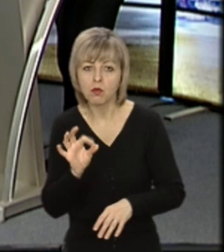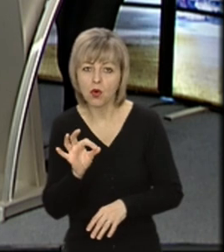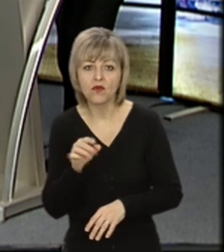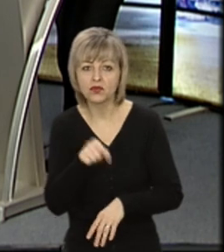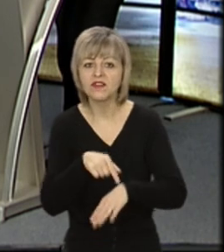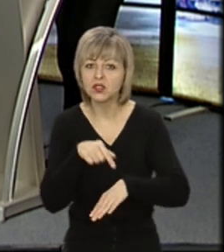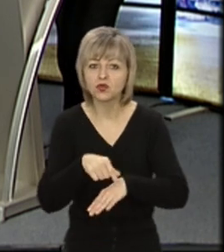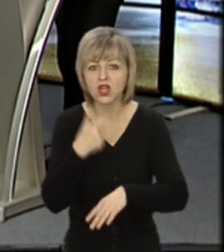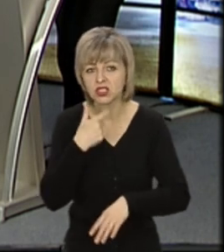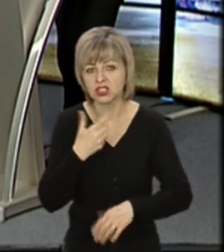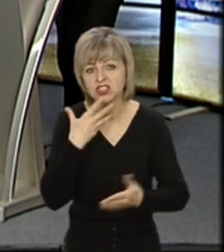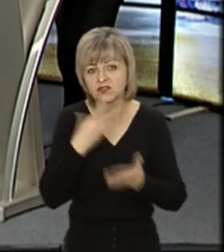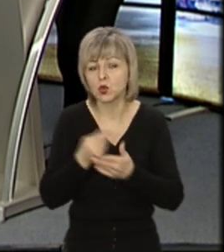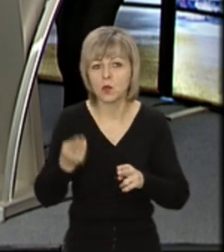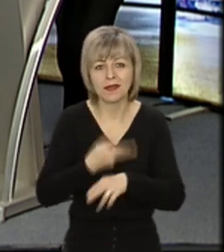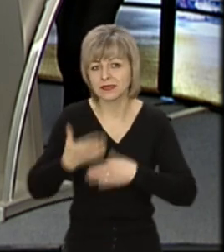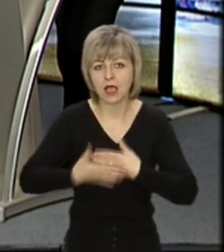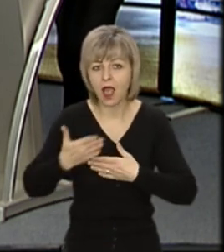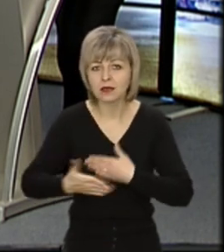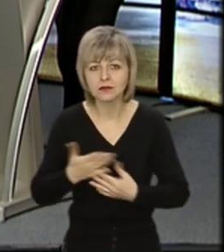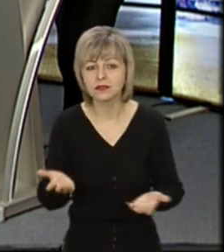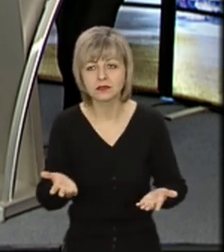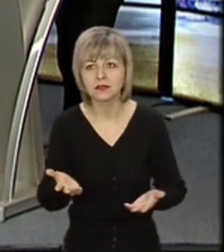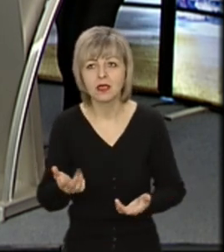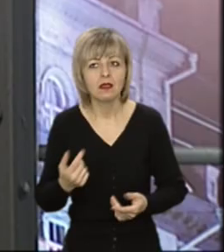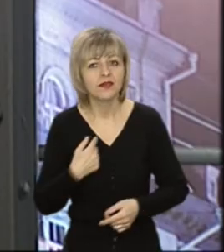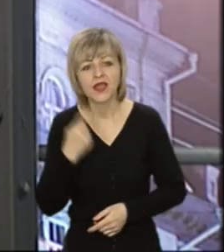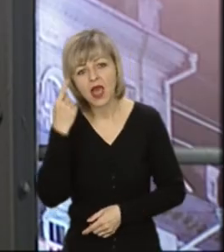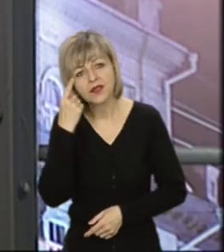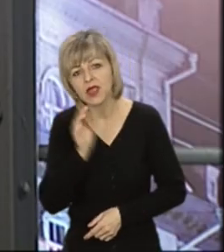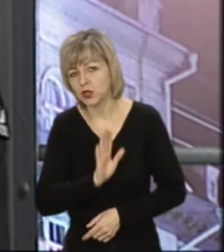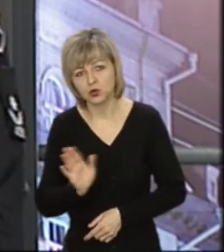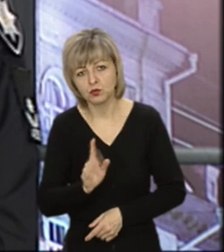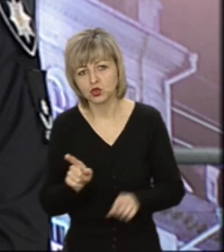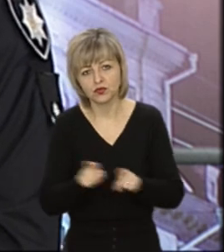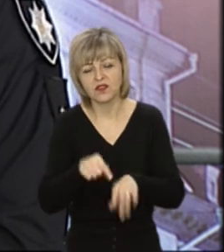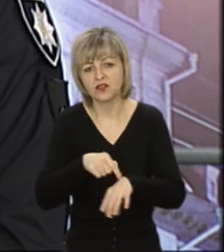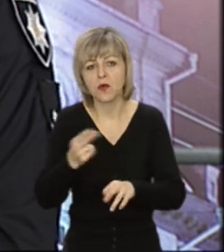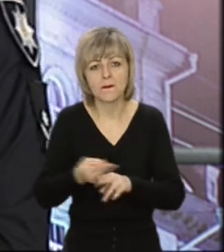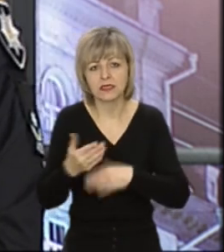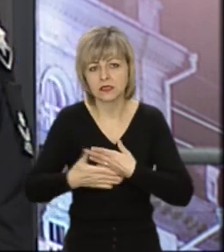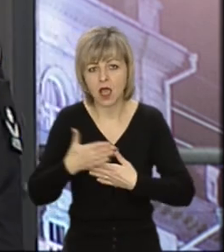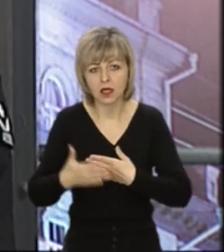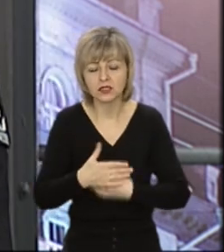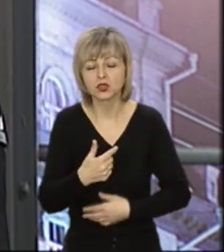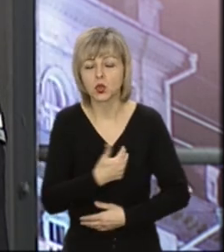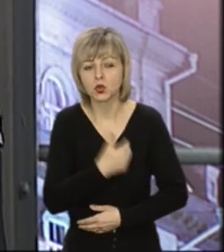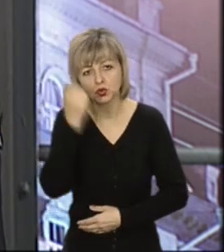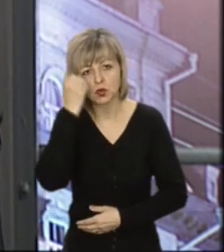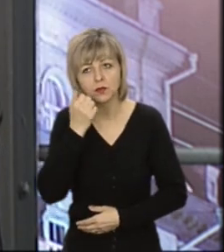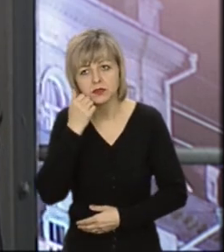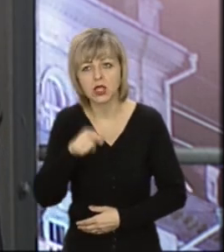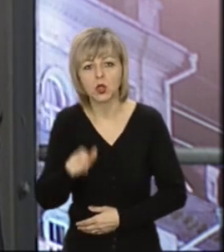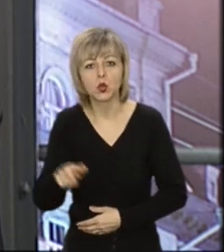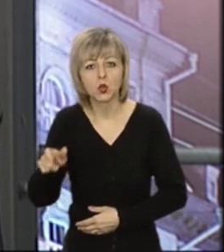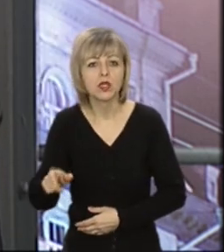що вони відчувають свою безкарність, пане Юрію? Я не думаю, що вони відчувають свою безкарність. Все-таки я ще раз хочу подякувати якраз і